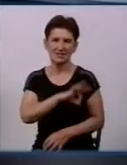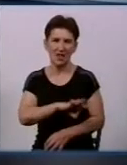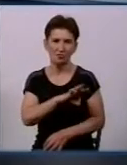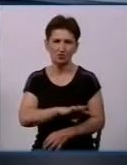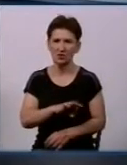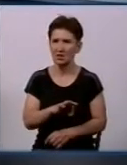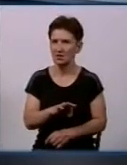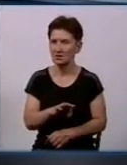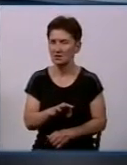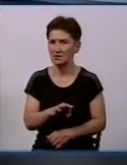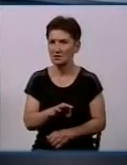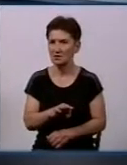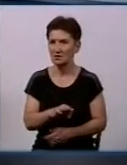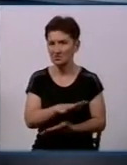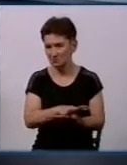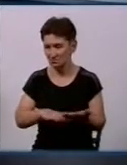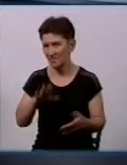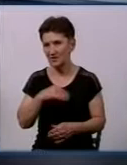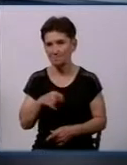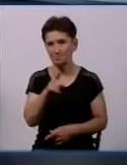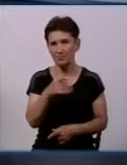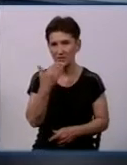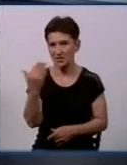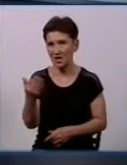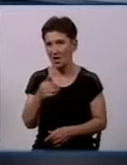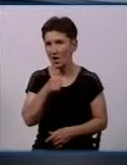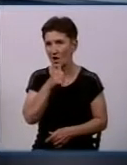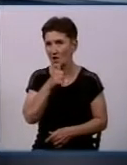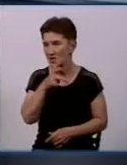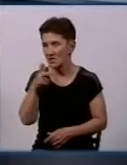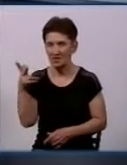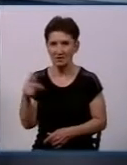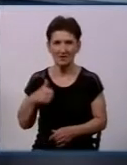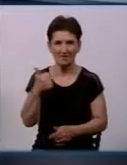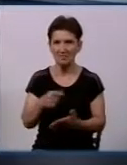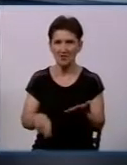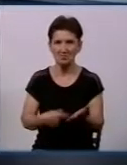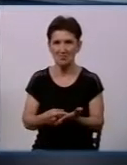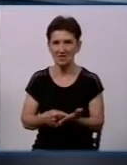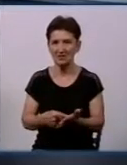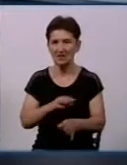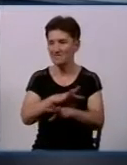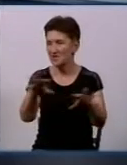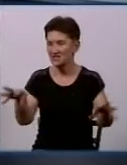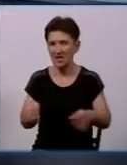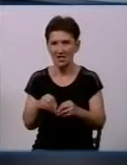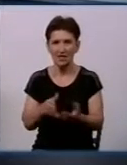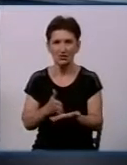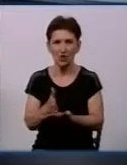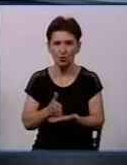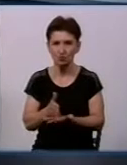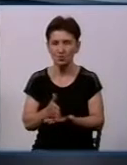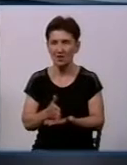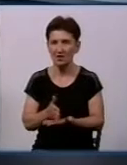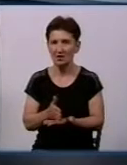безперебійну подачу води. Кілька років тому вас не чули фактично в місті, всі причетні служби, міське управління